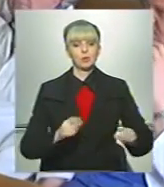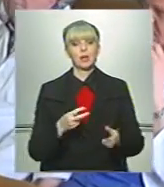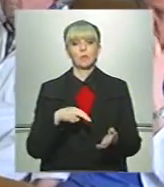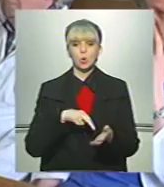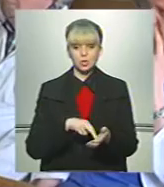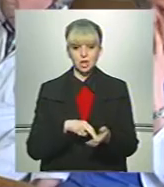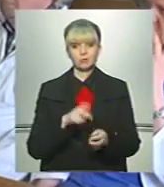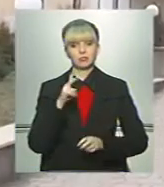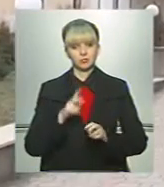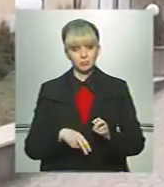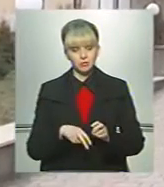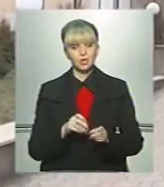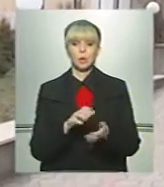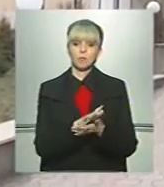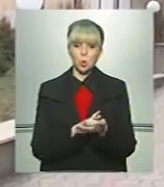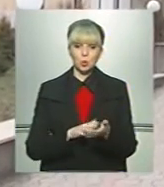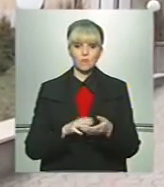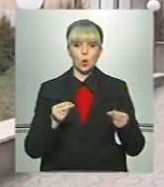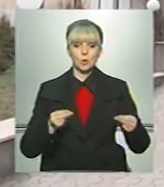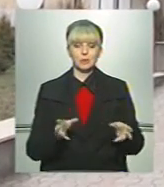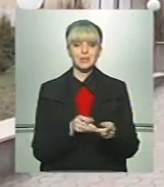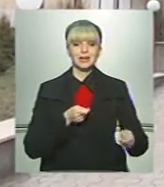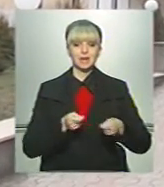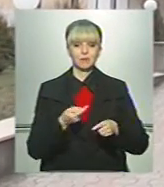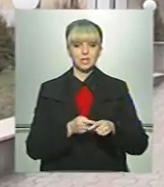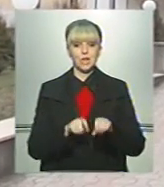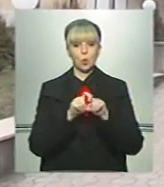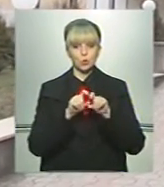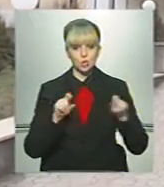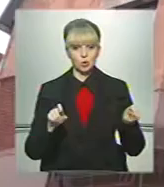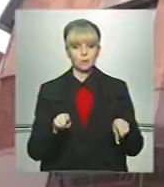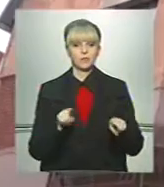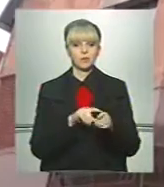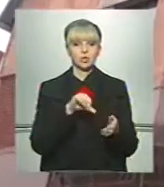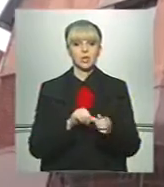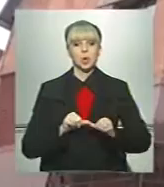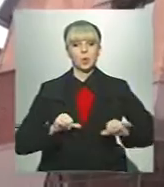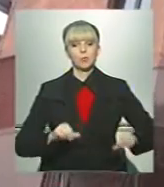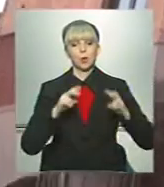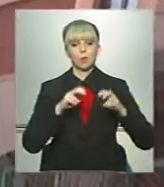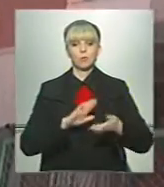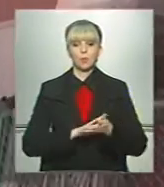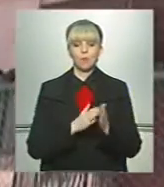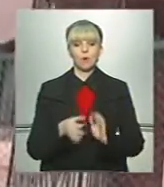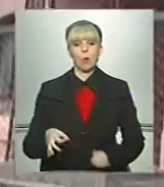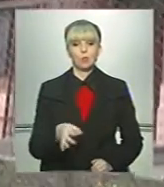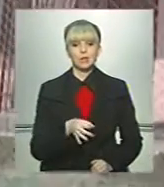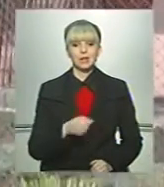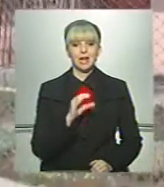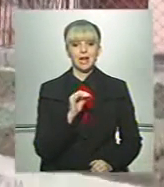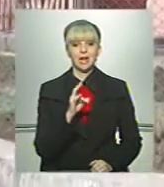поставлять остаточну крапку, щоб продовжувати контракт з керівником цієї установи. Також члени комісії обстежили умови в обласному